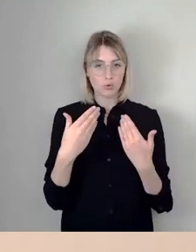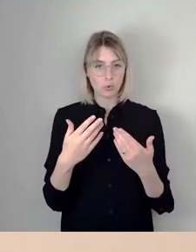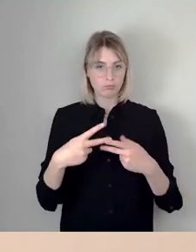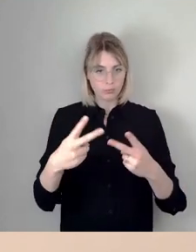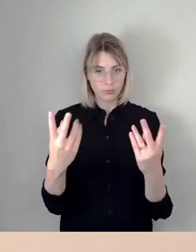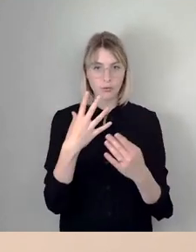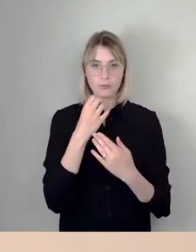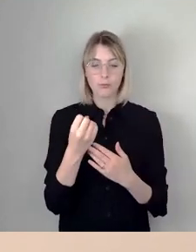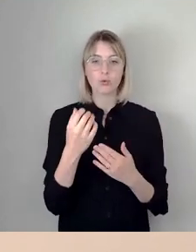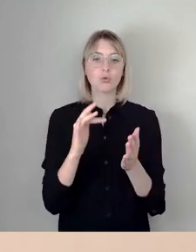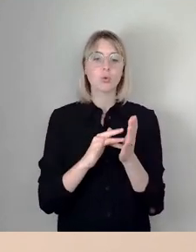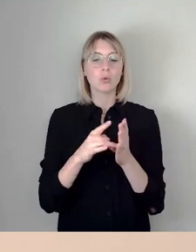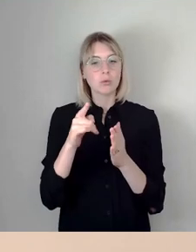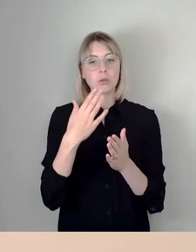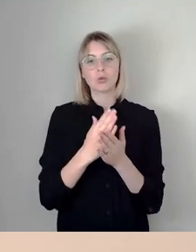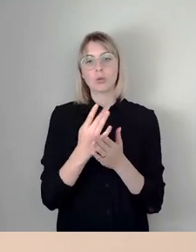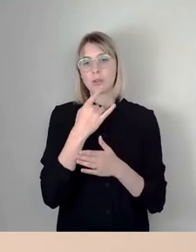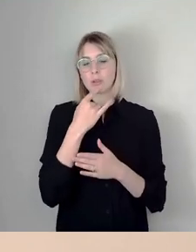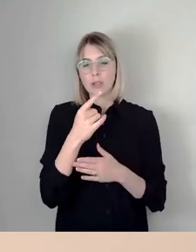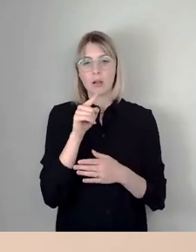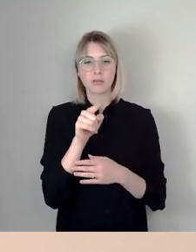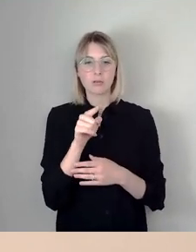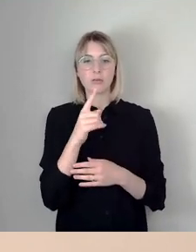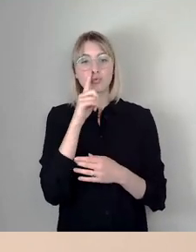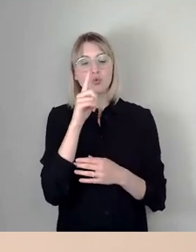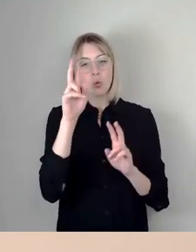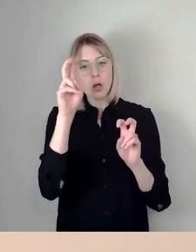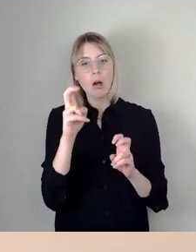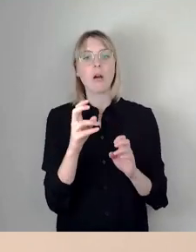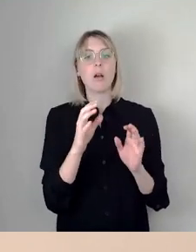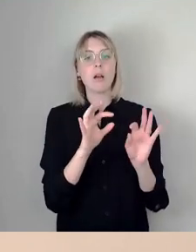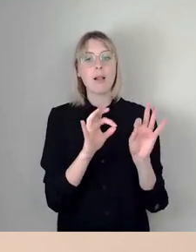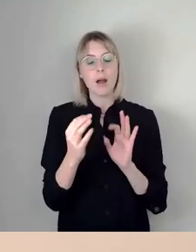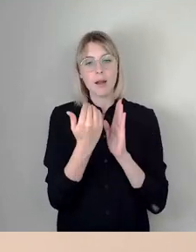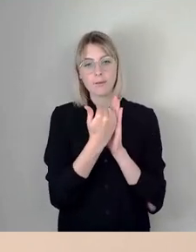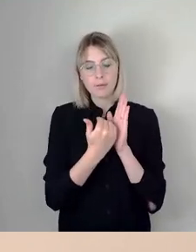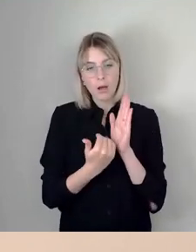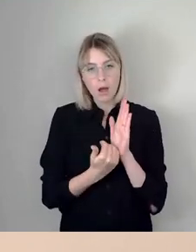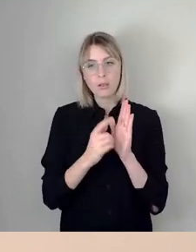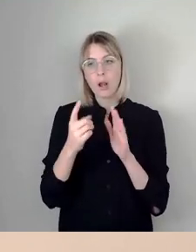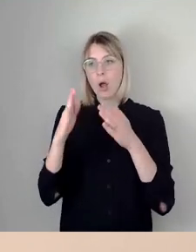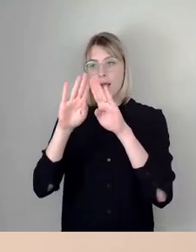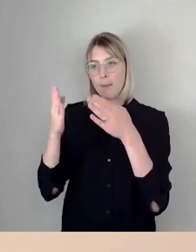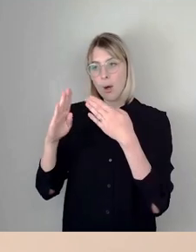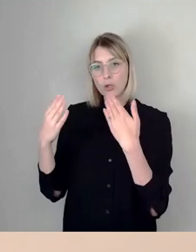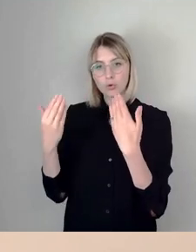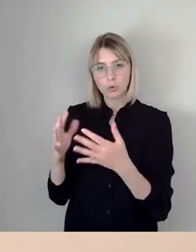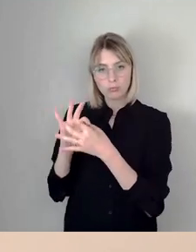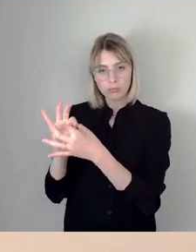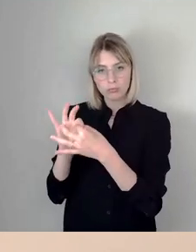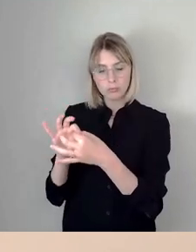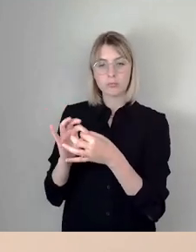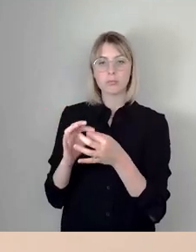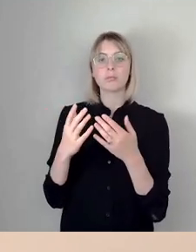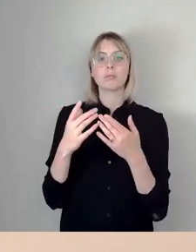und jede dieser Gebäude, die auch nach diesem Leitfaden hin sozusagen geplant und optimiert werden, kriegen Sie,